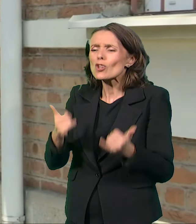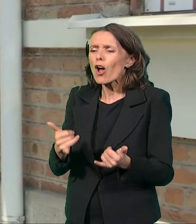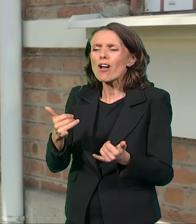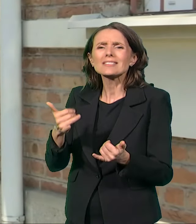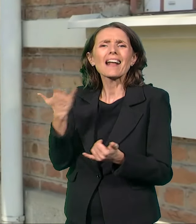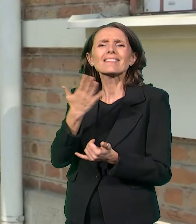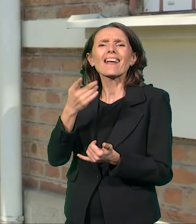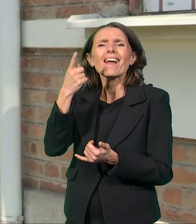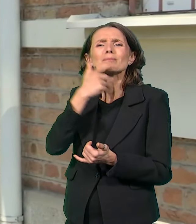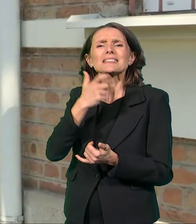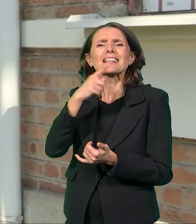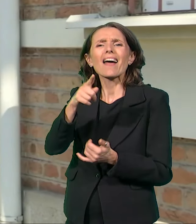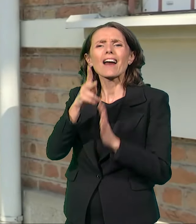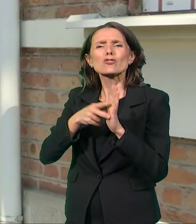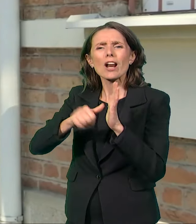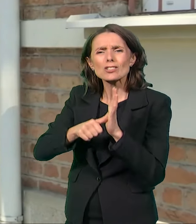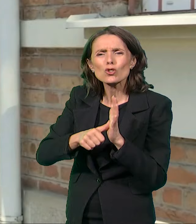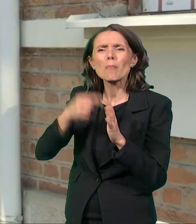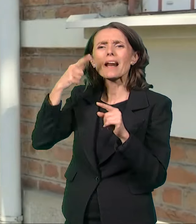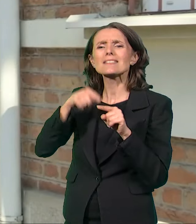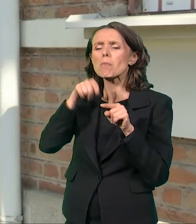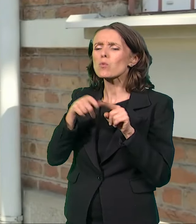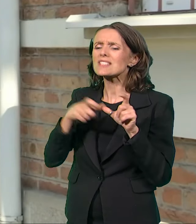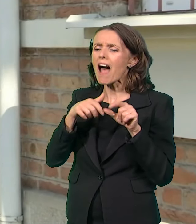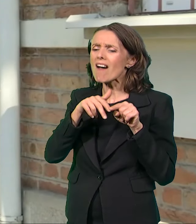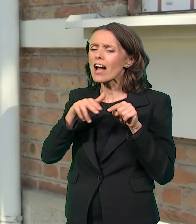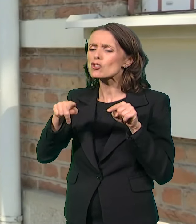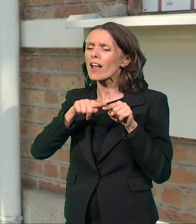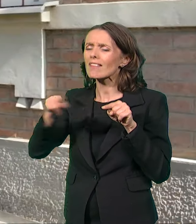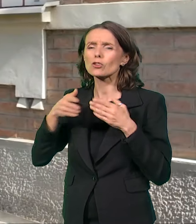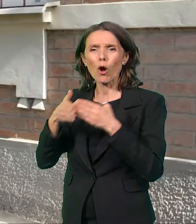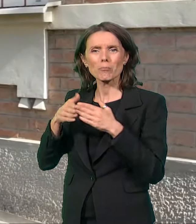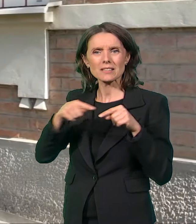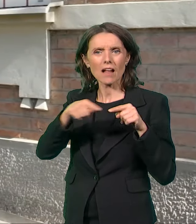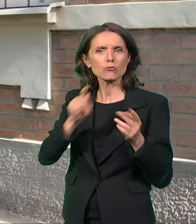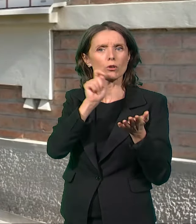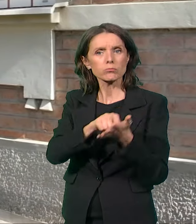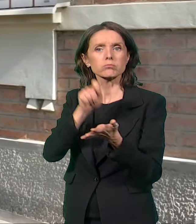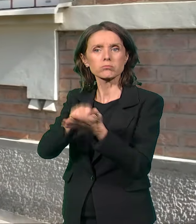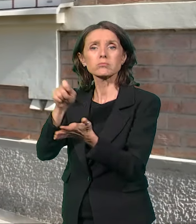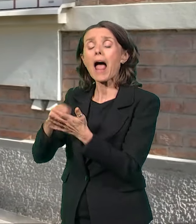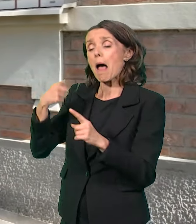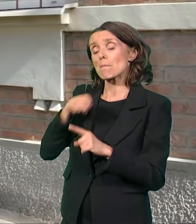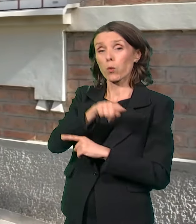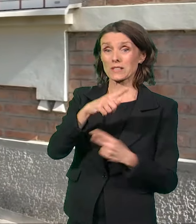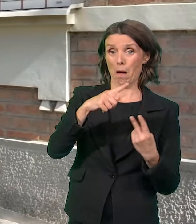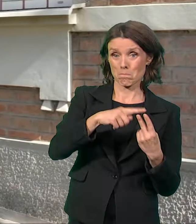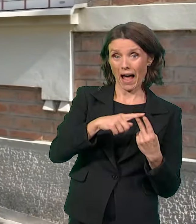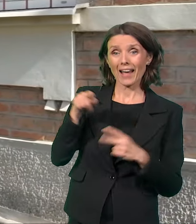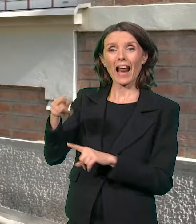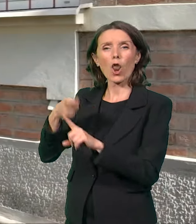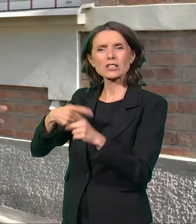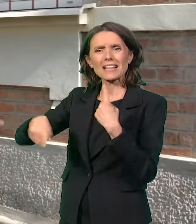i savskog šetelišta ka pristaništu. Uz to parano si Krsmanović pomažu svakome sa kim su se rađivali da posao